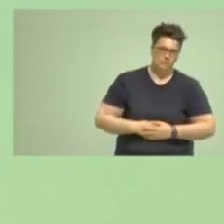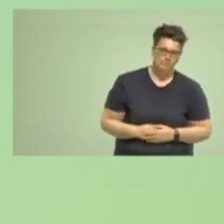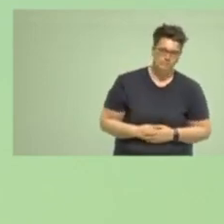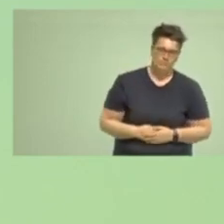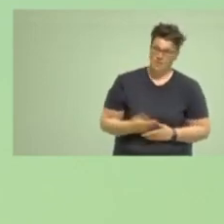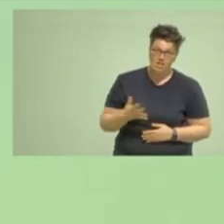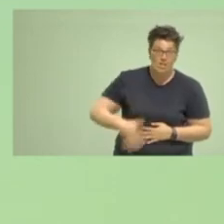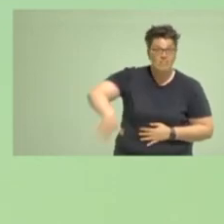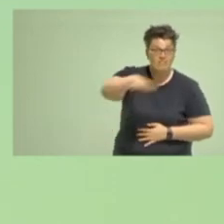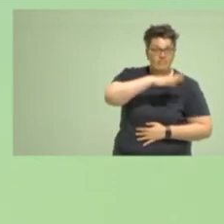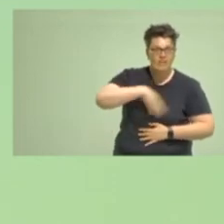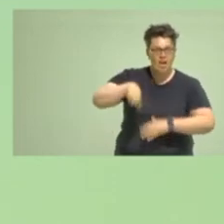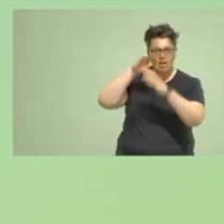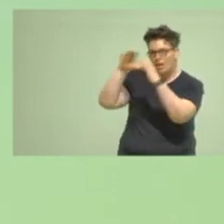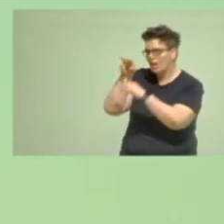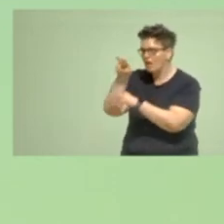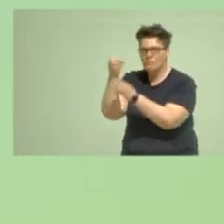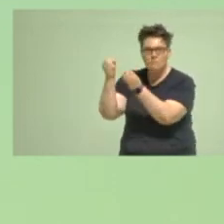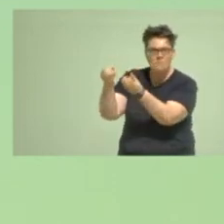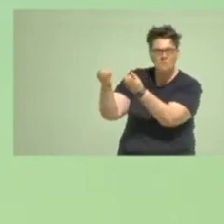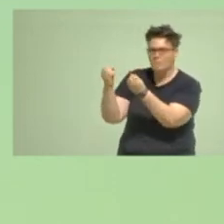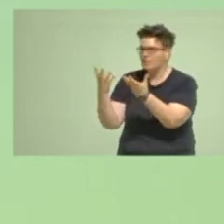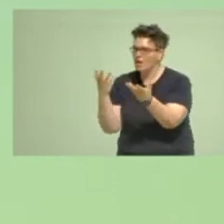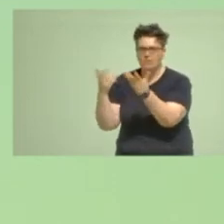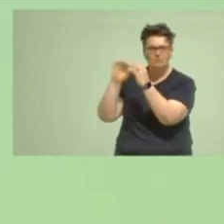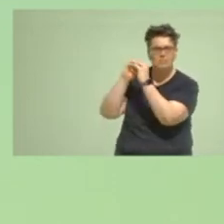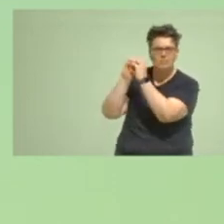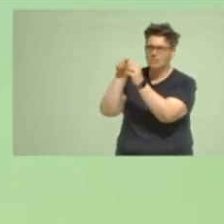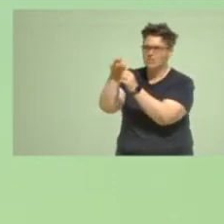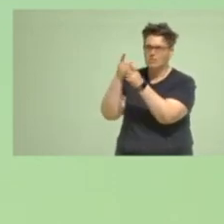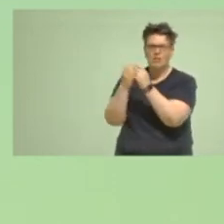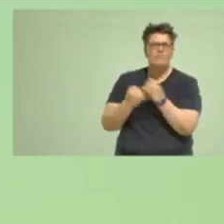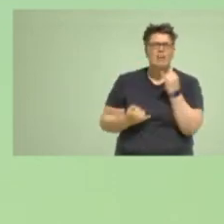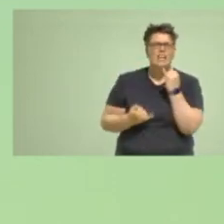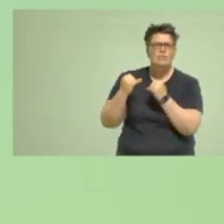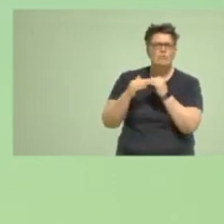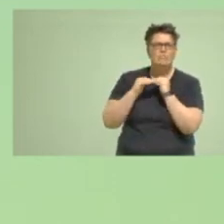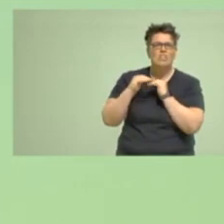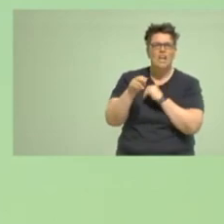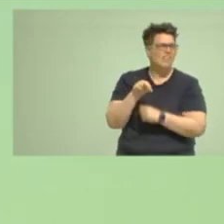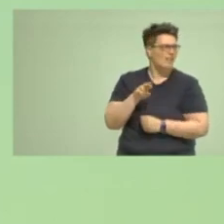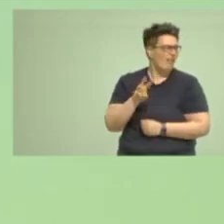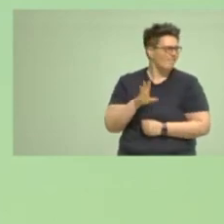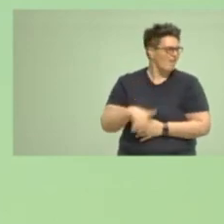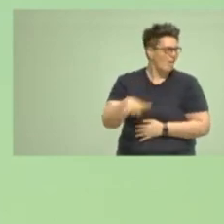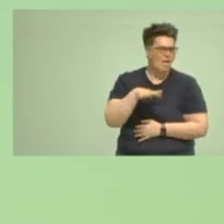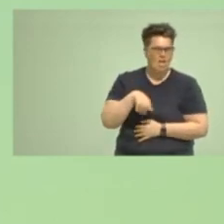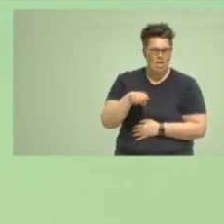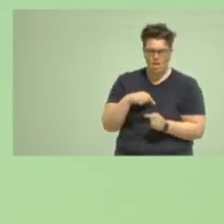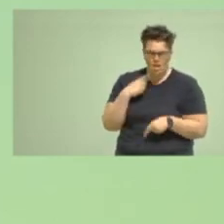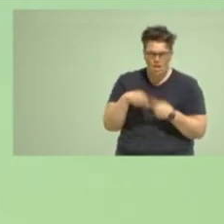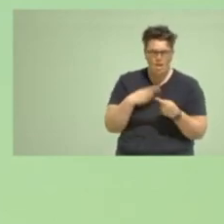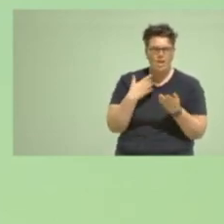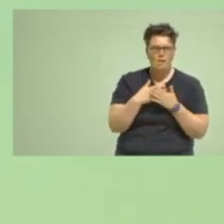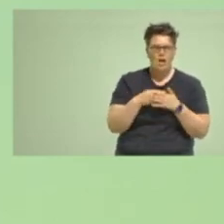was ist eigentlich gerade los, was passiert eigentlich mit einem Industrieland Nordrhein-Westfalen, wenn nach der